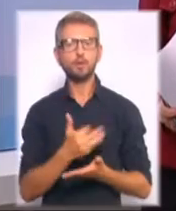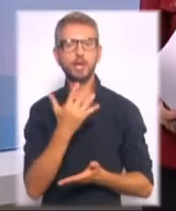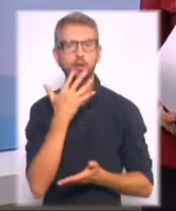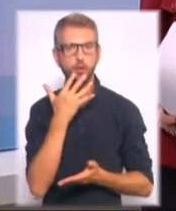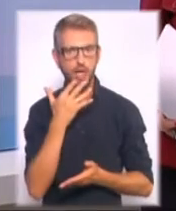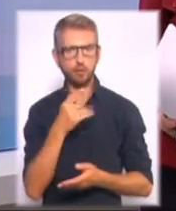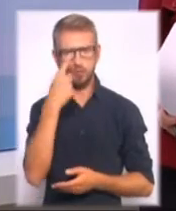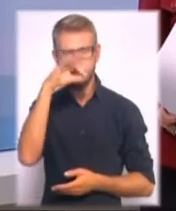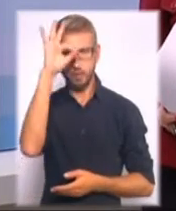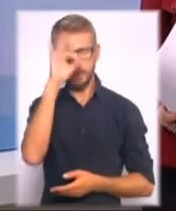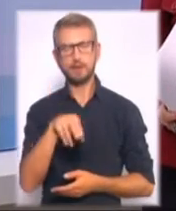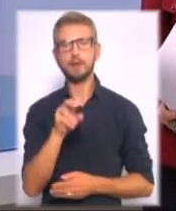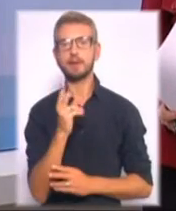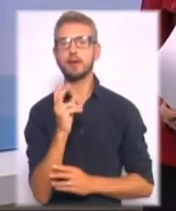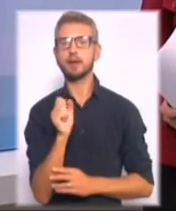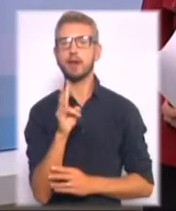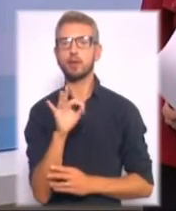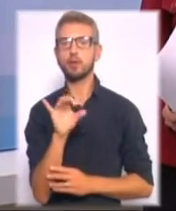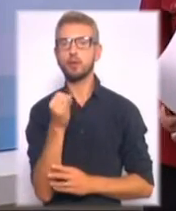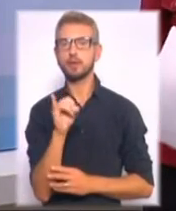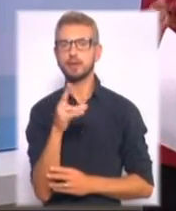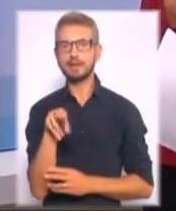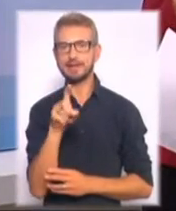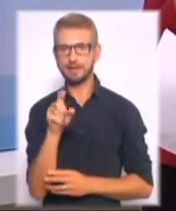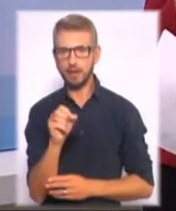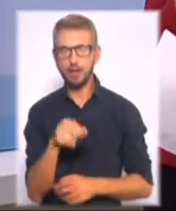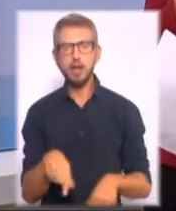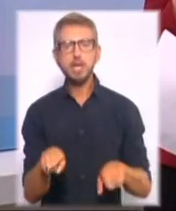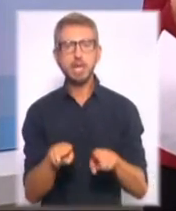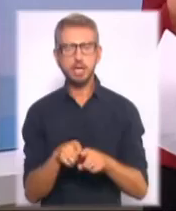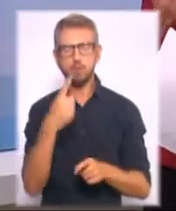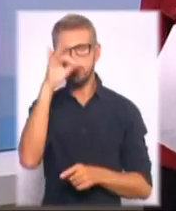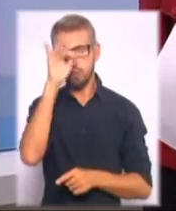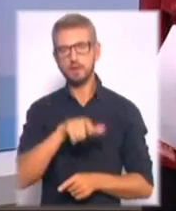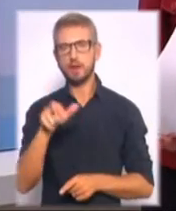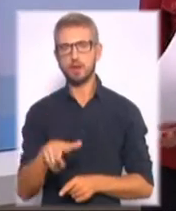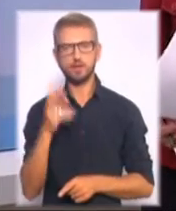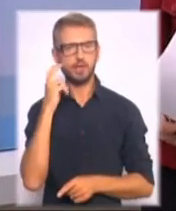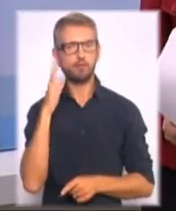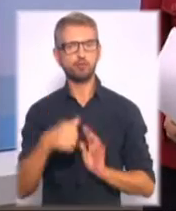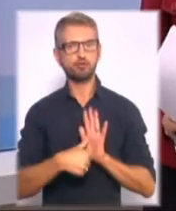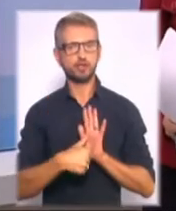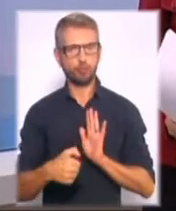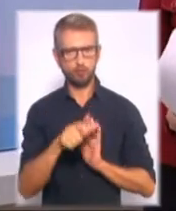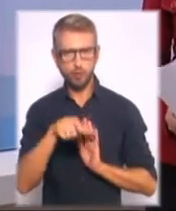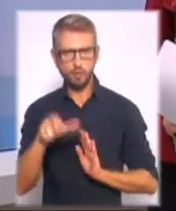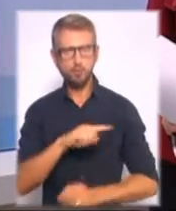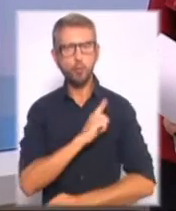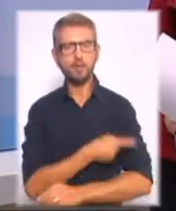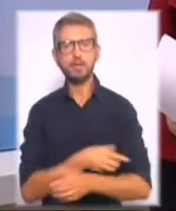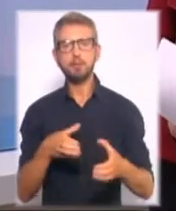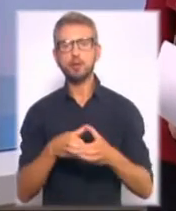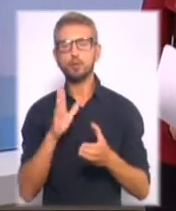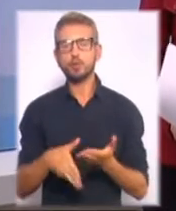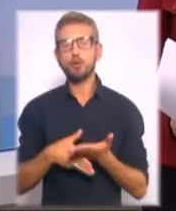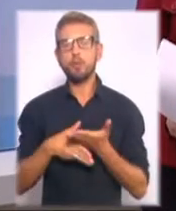Хатії Деканоїдзе, таких поліціянтів, даруйте, у Києві буде близько 600. Посилений патруль допомагатиме на викликах